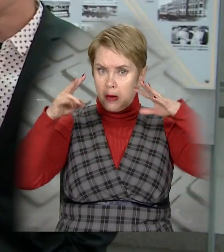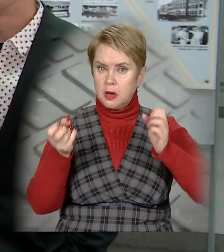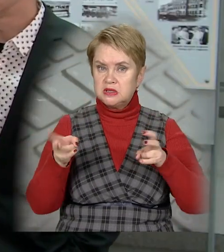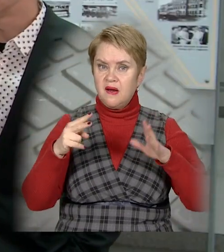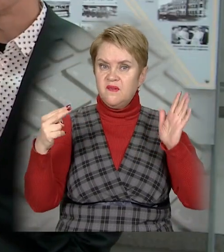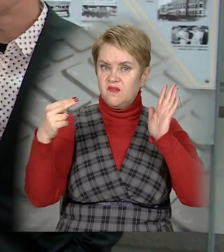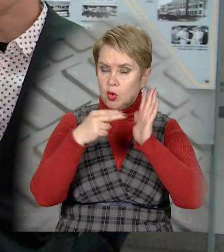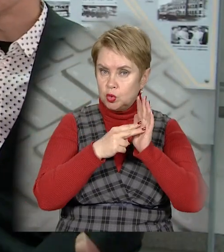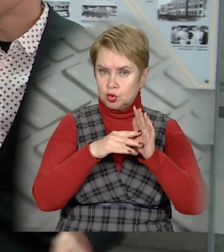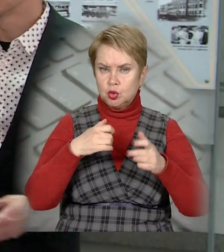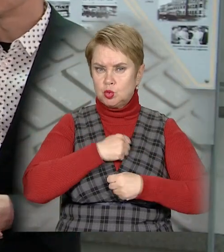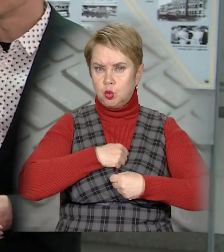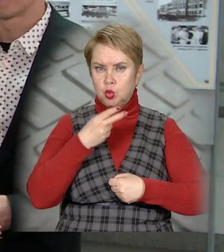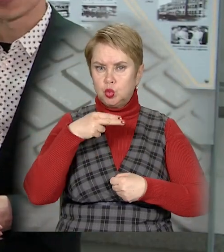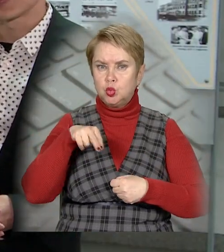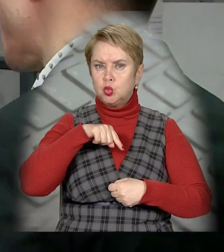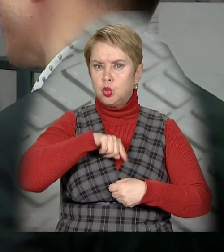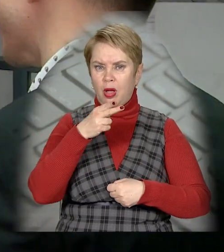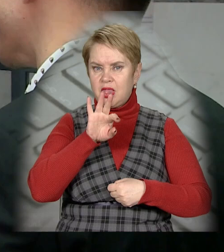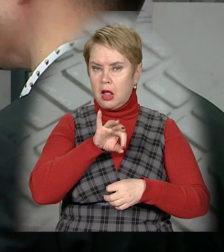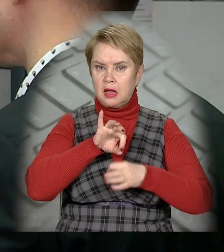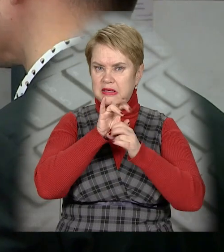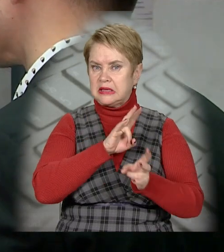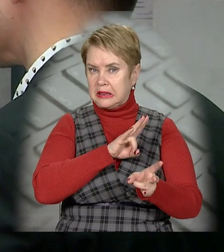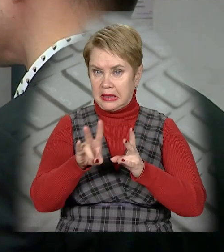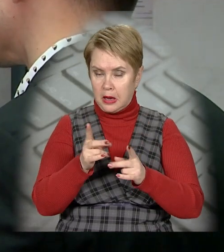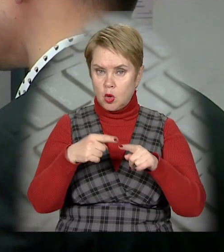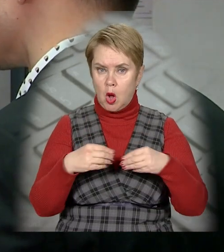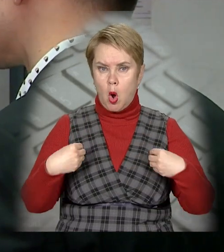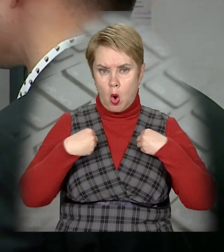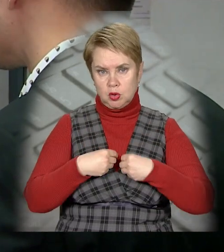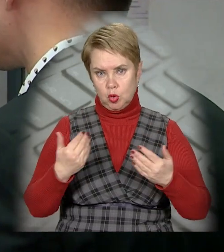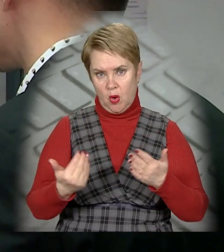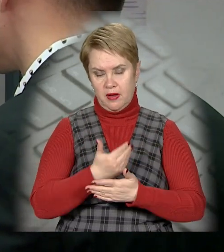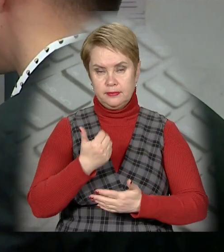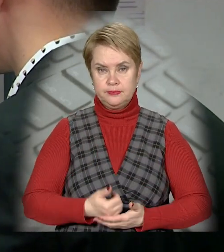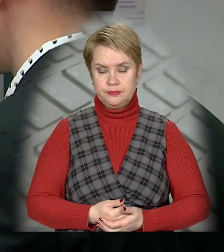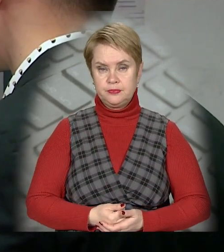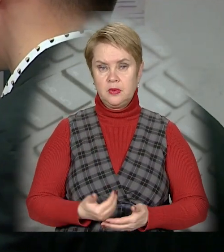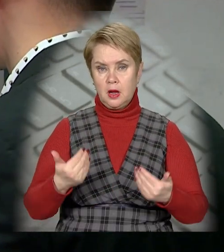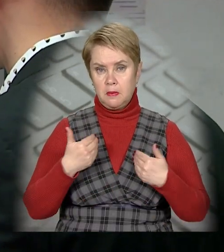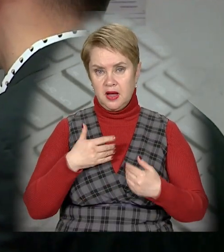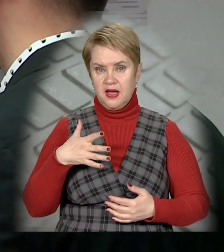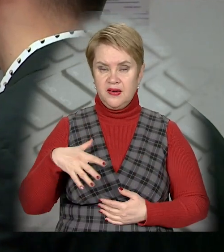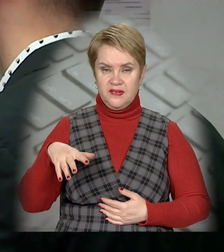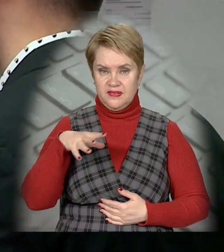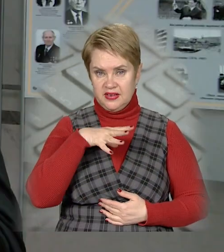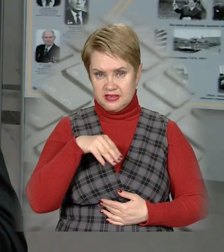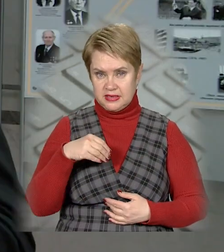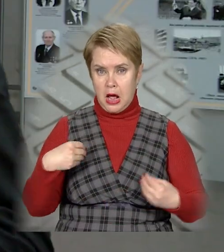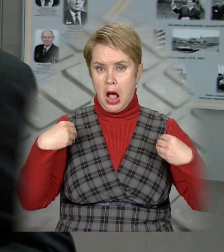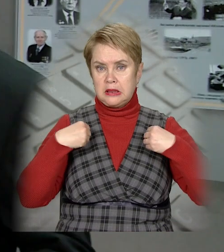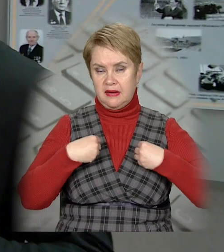залишить включеними, аби злий дух нянь не накоїв лиха. Також одягнеться у нове. Ми усі люди.